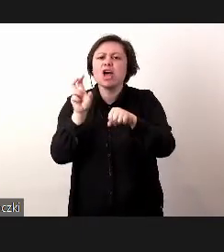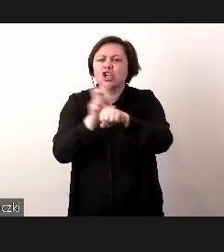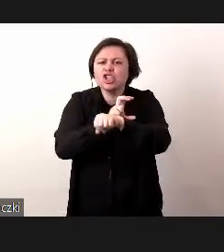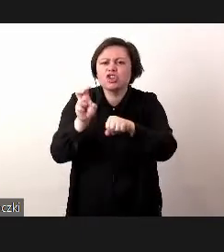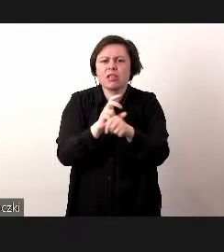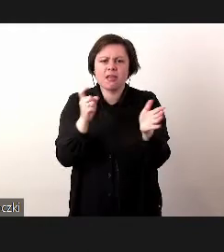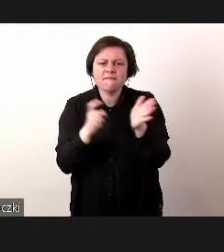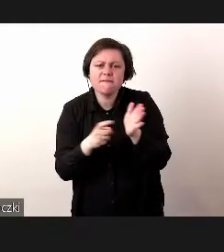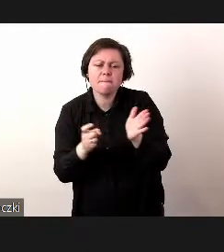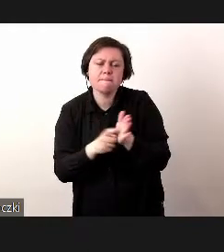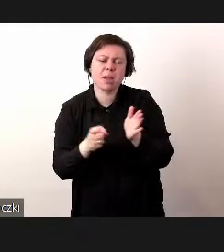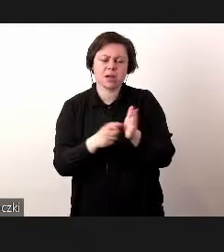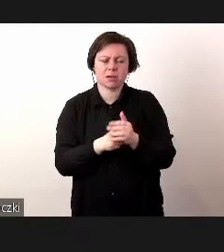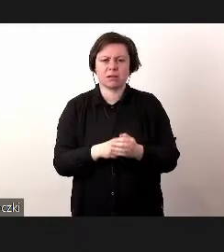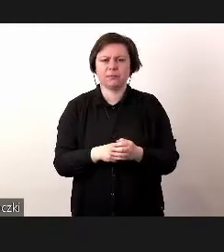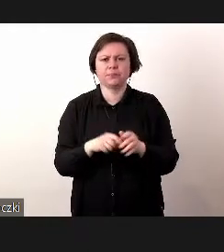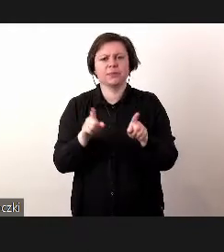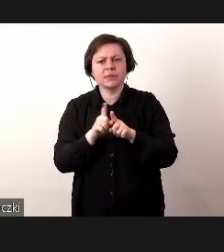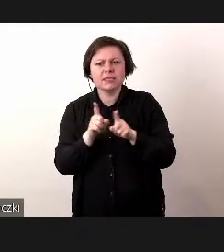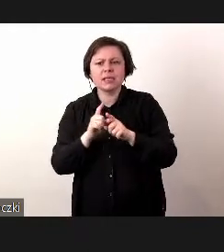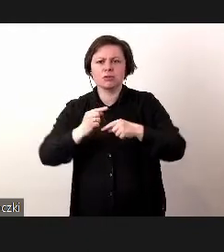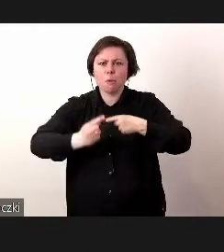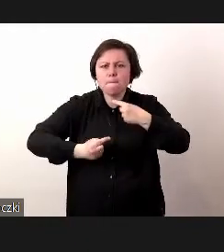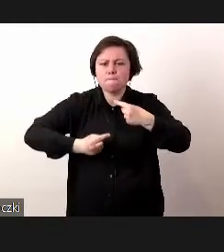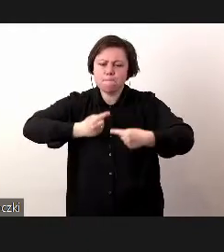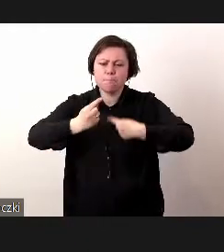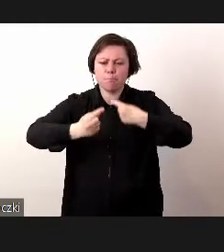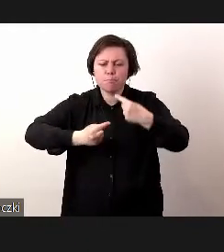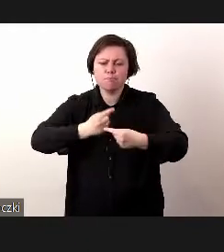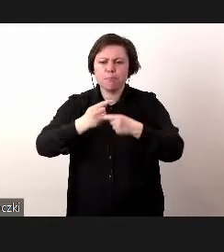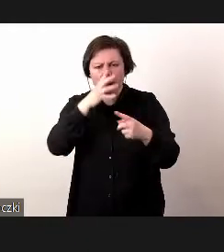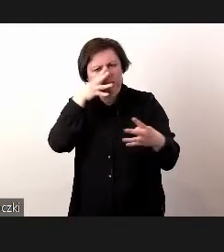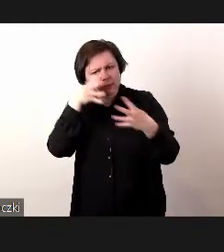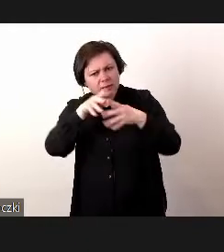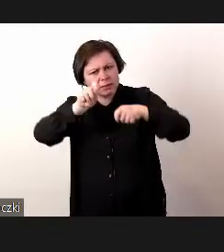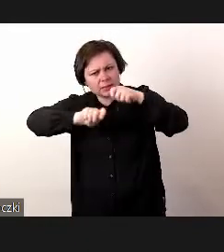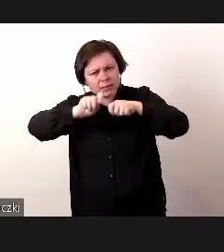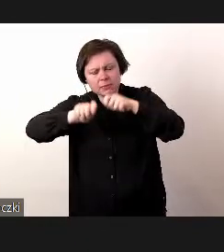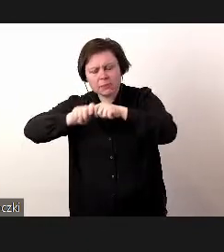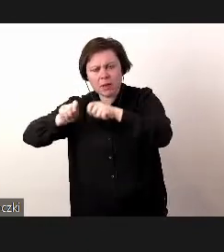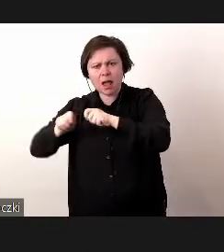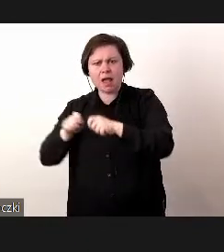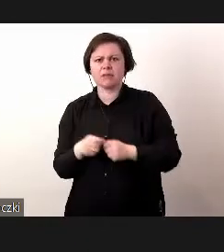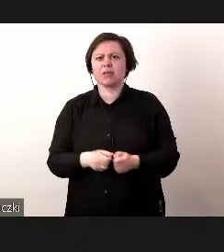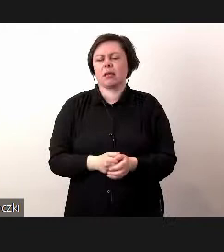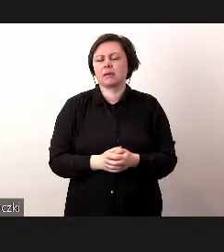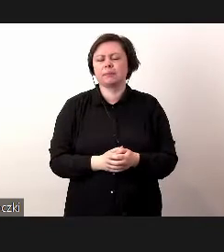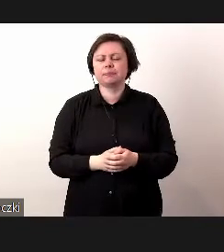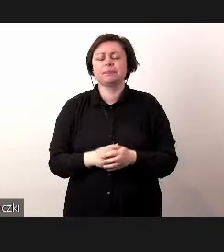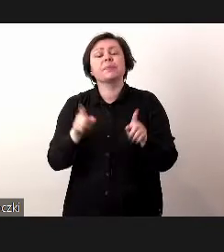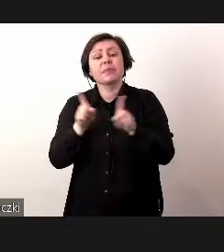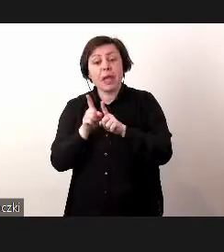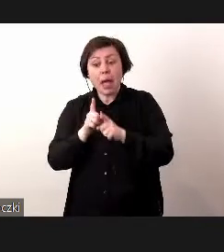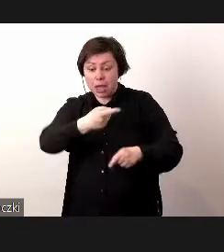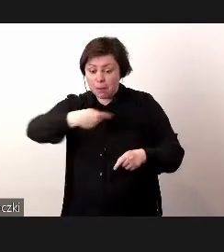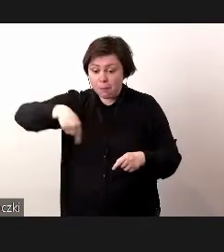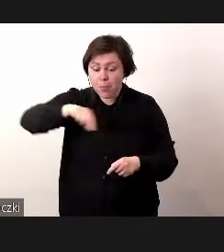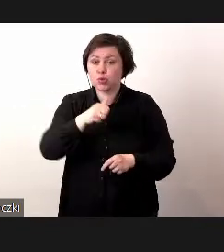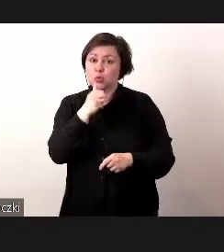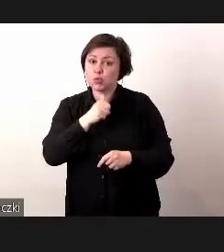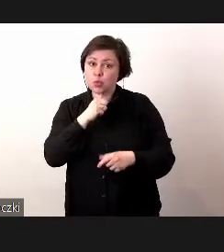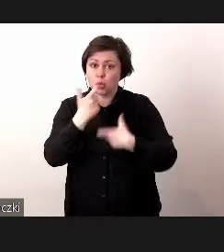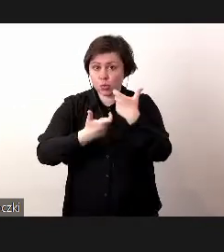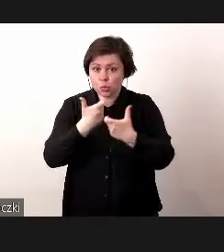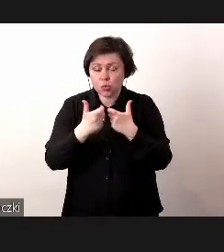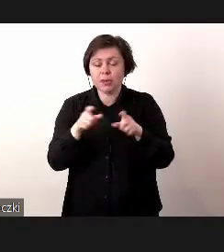wymagań, jak i samego procesu weryfikacji, walidacji. Tak samo my to próbujemy